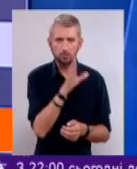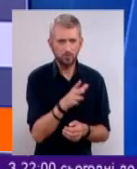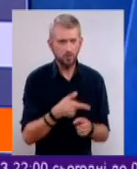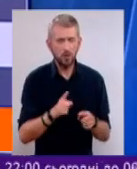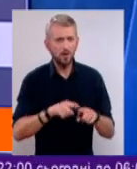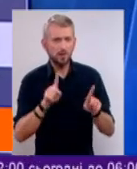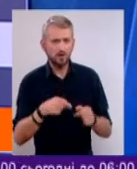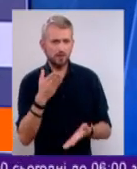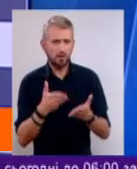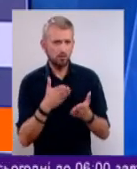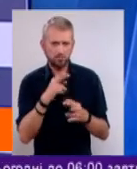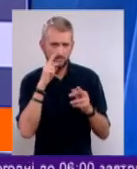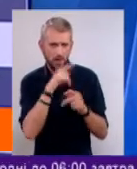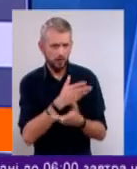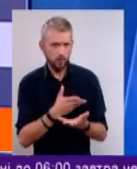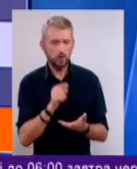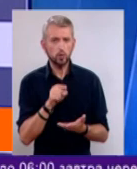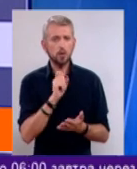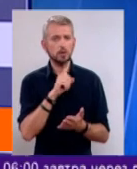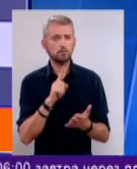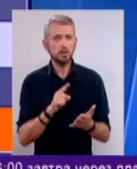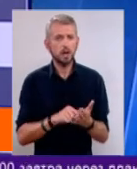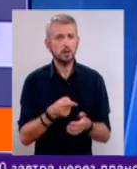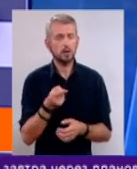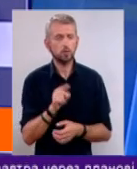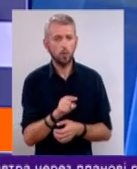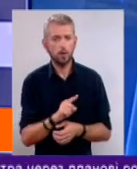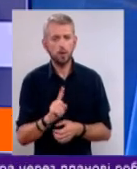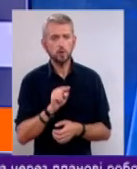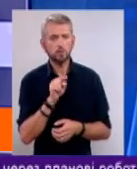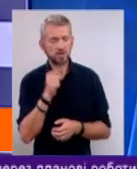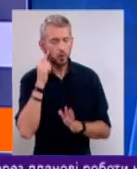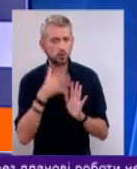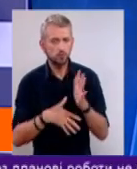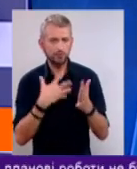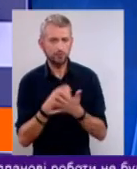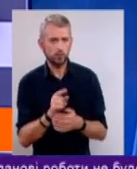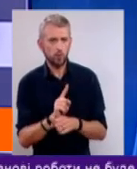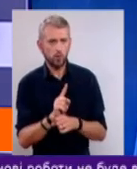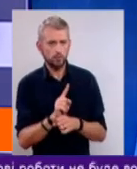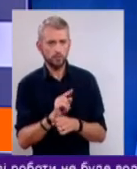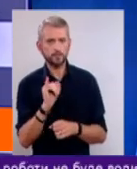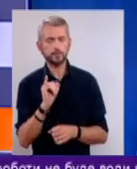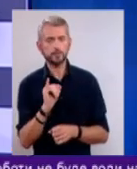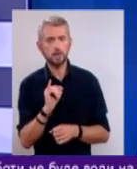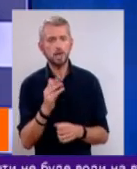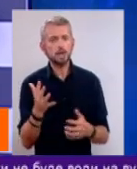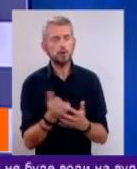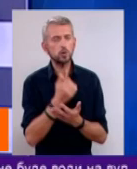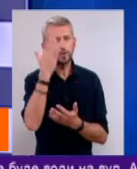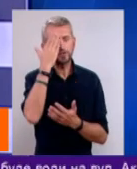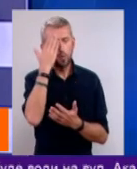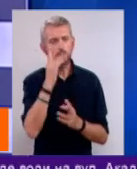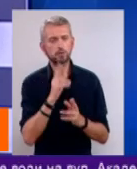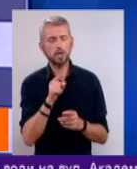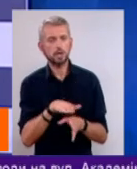ну, це теж, мабуть, нерозумно. Тут питання того, щоб ти розумів свою норму і знайшов спосіб, як